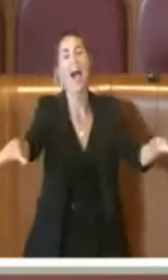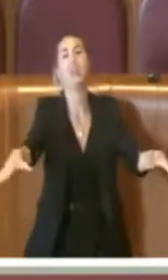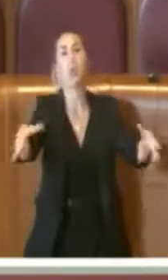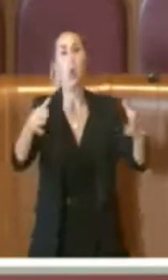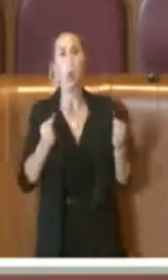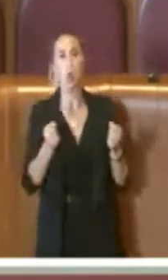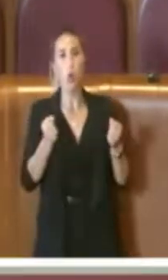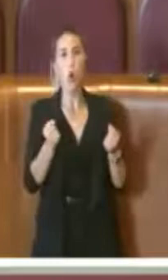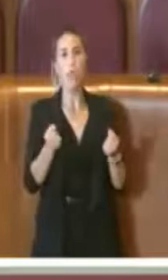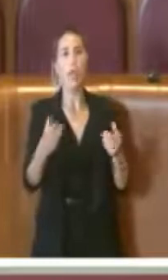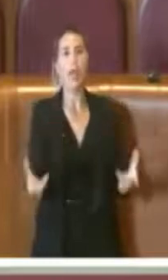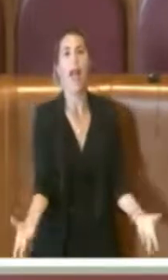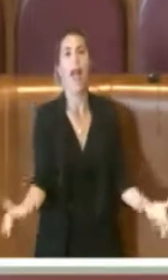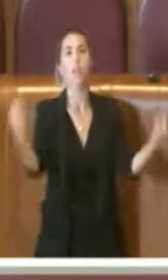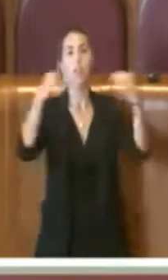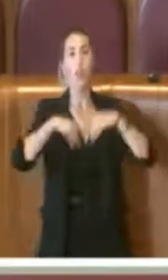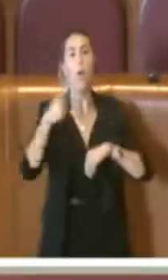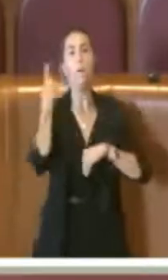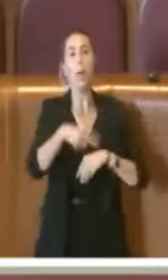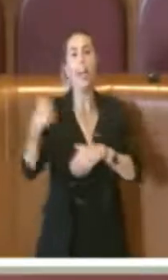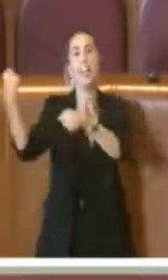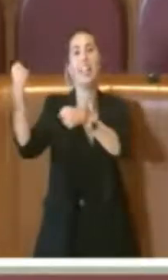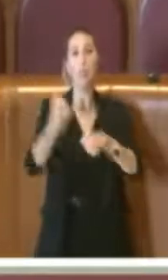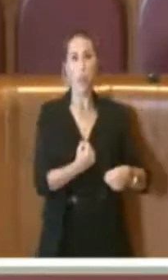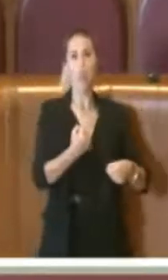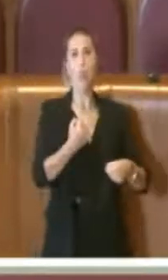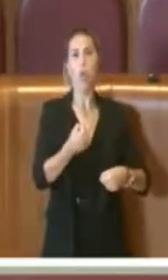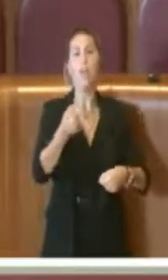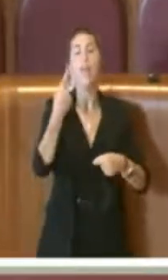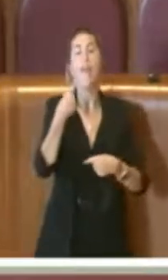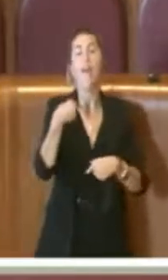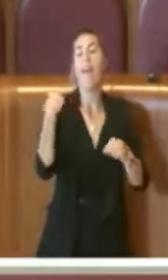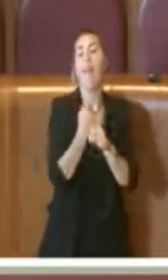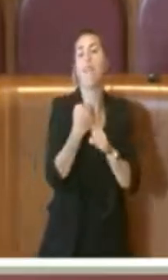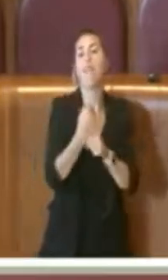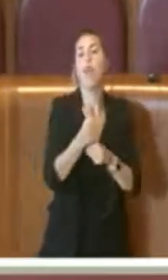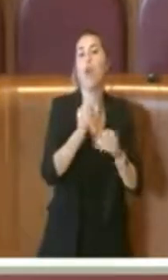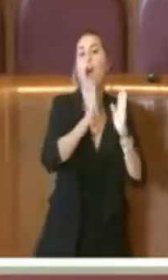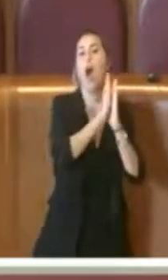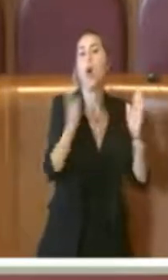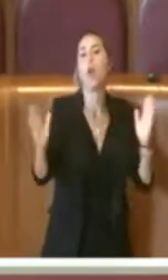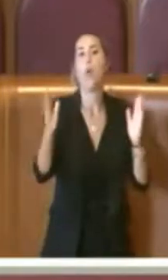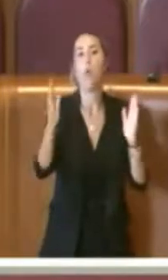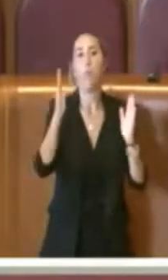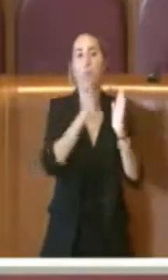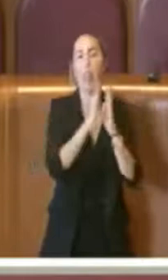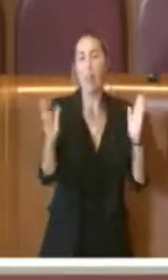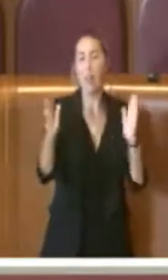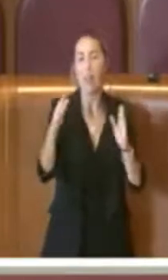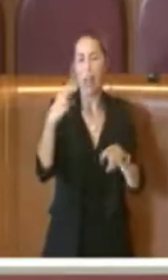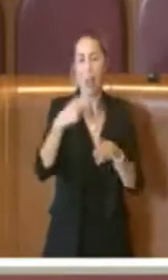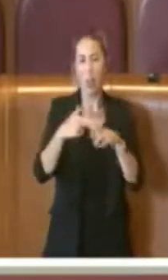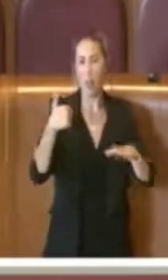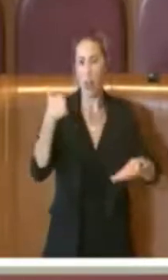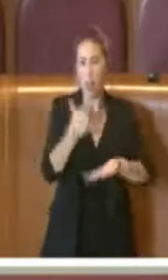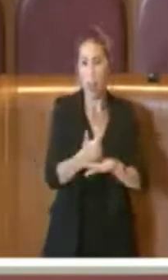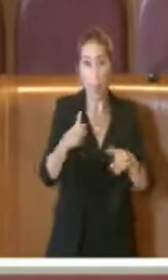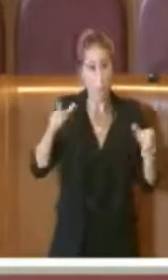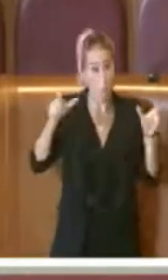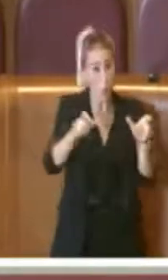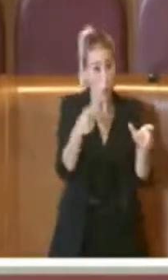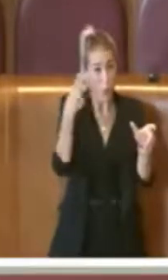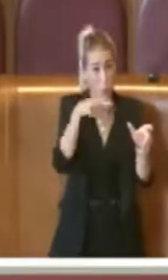persone che poi andranno attivamente ad occuparsi delle biblioteche di Roma Capitale. Però il blocco del turnover è un blocco